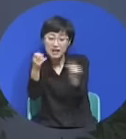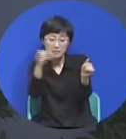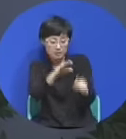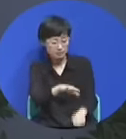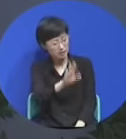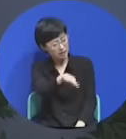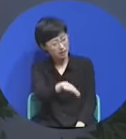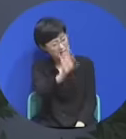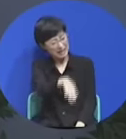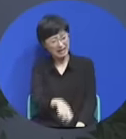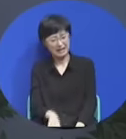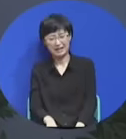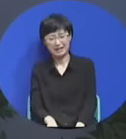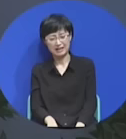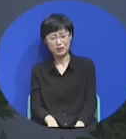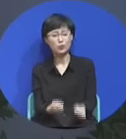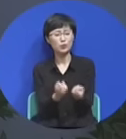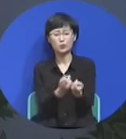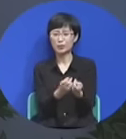아무래도 안되겠다.